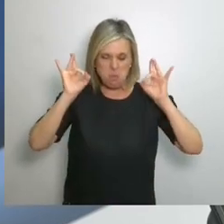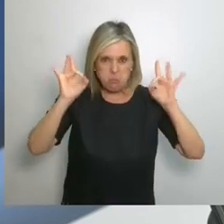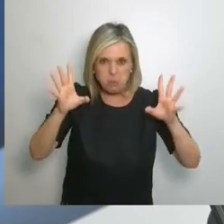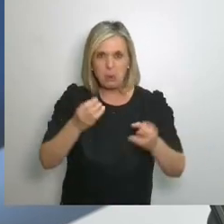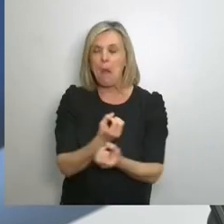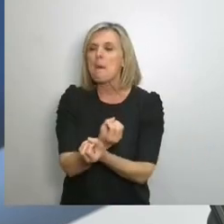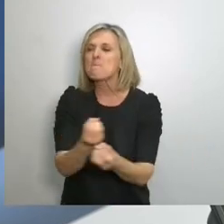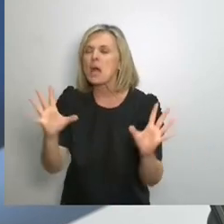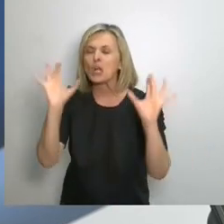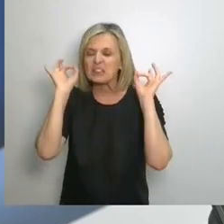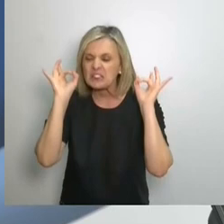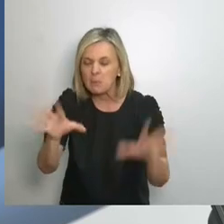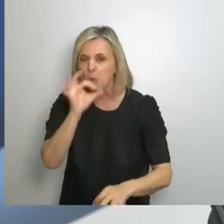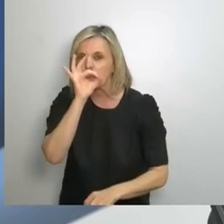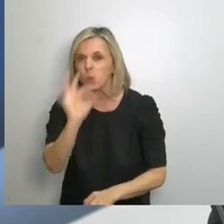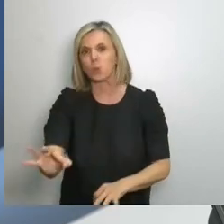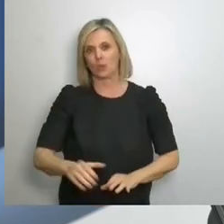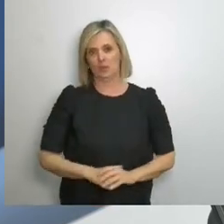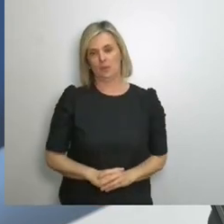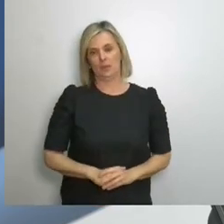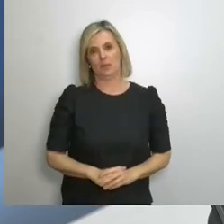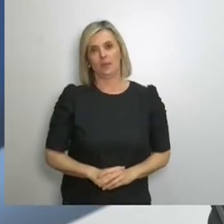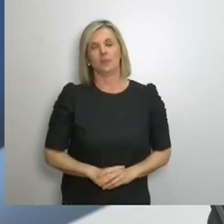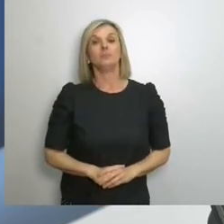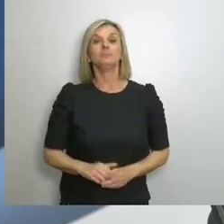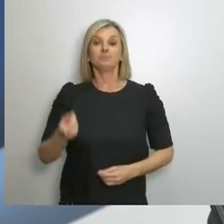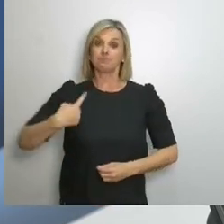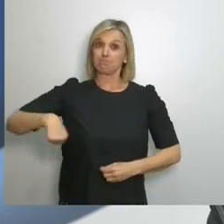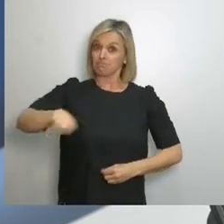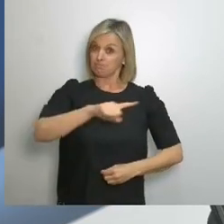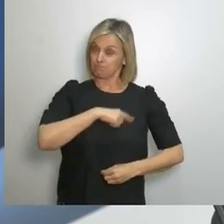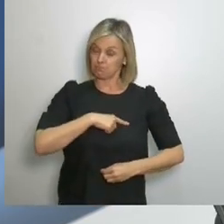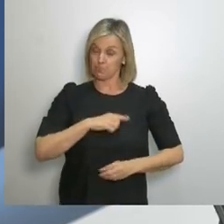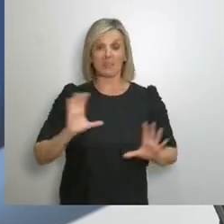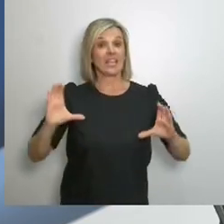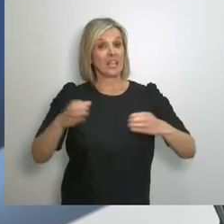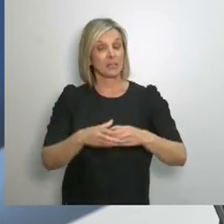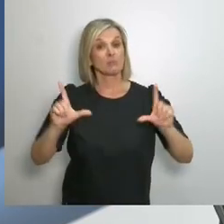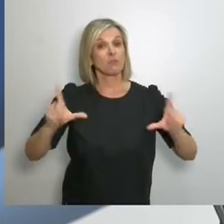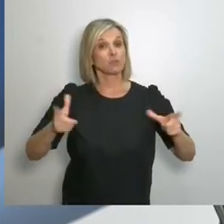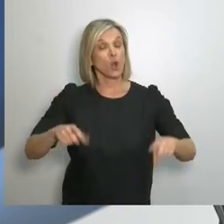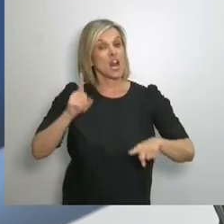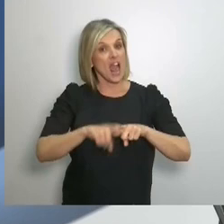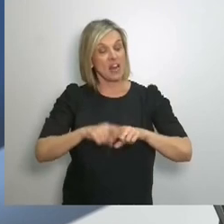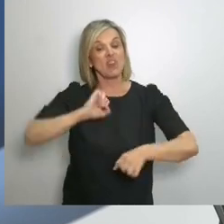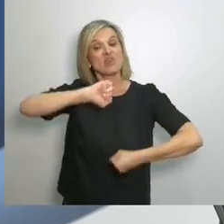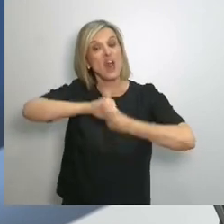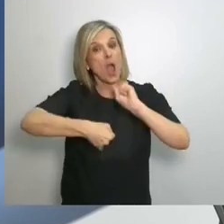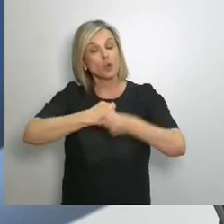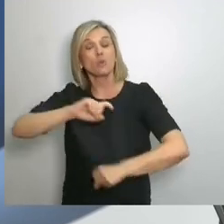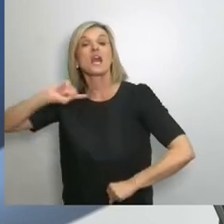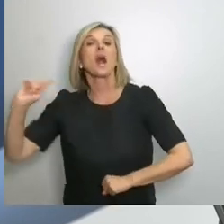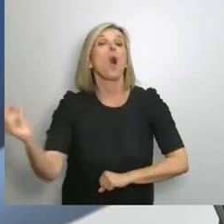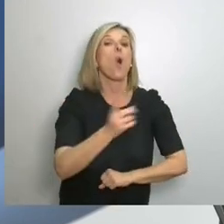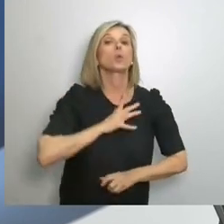τα παρέχουν με σταγονόμετρο Εξάλλου Είμαστε εδώ σαν κίνημα φτωχών Ελλάδος να αγωνιστούμε για όλους τους